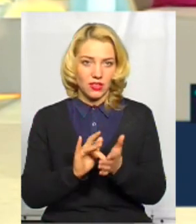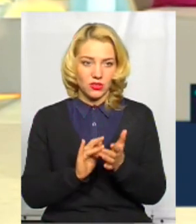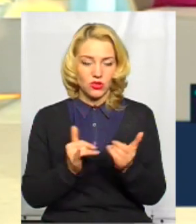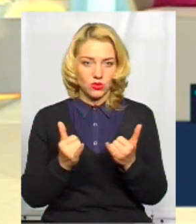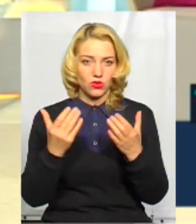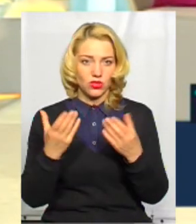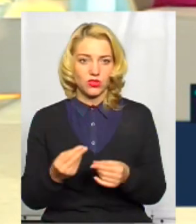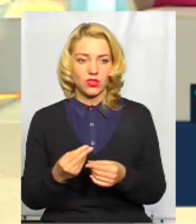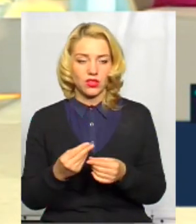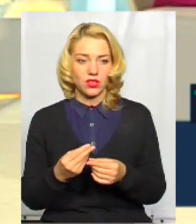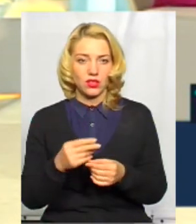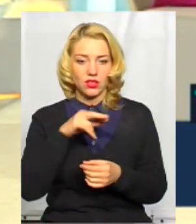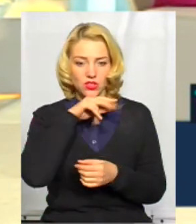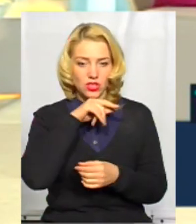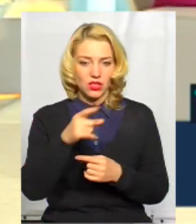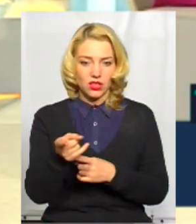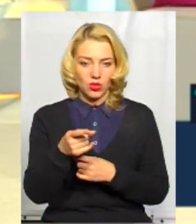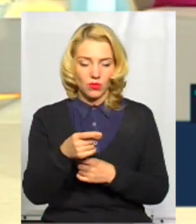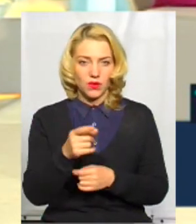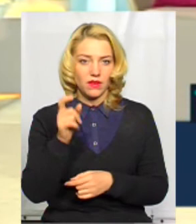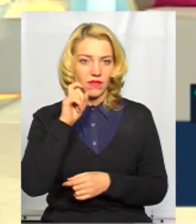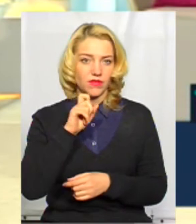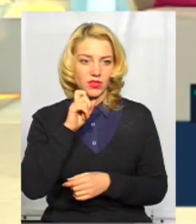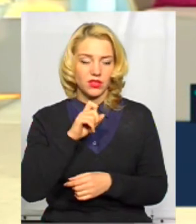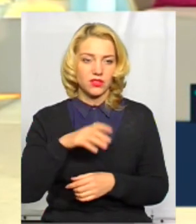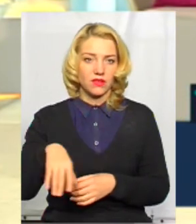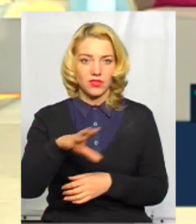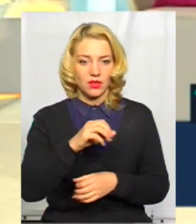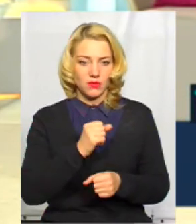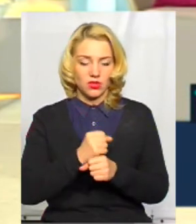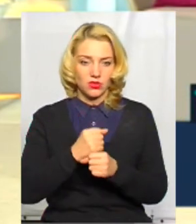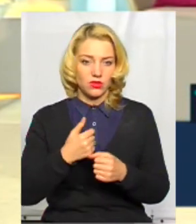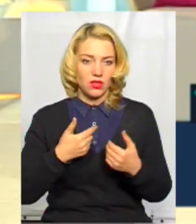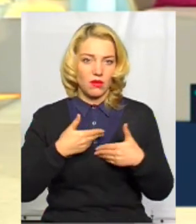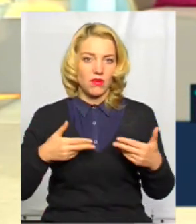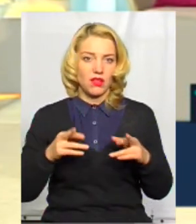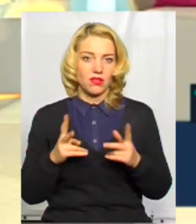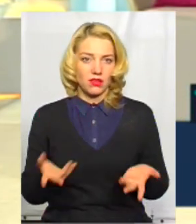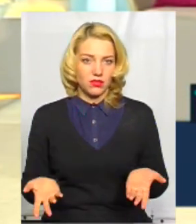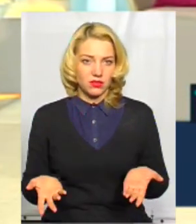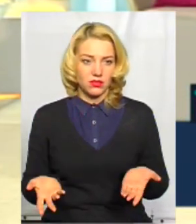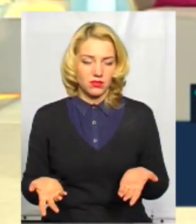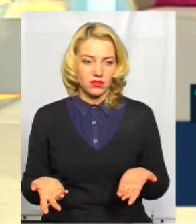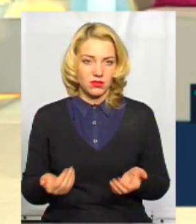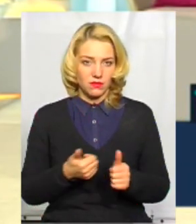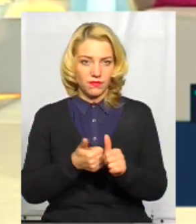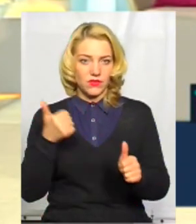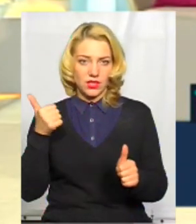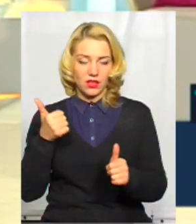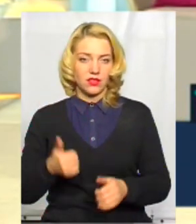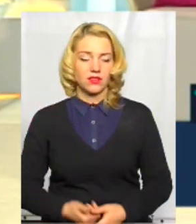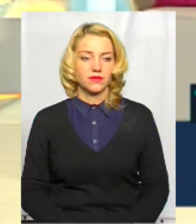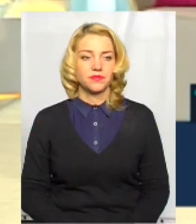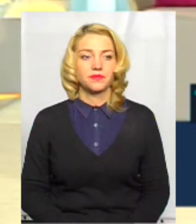сьогоднішній день. Так, скажімо, в Чернівці, Тернопіль, Вінниця скрізь працюють, а мені ви як пасемо в задній.